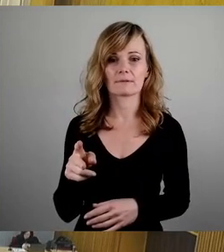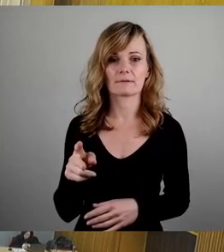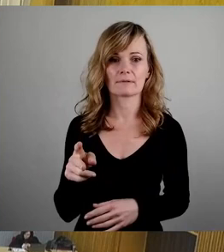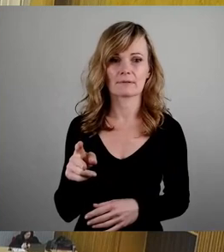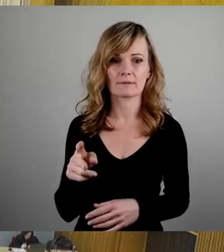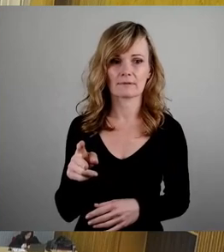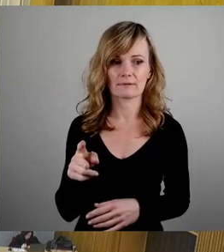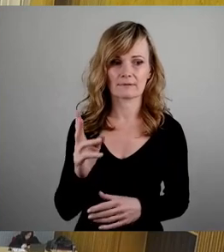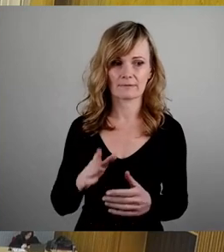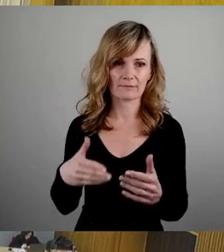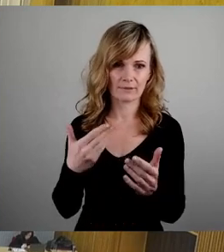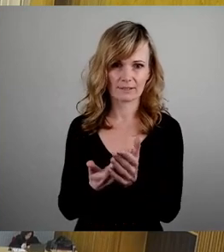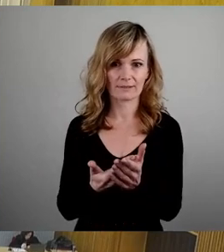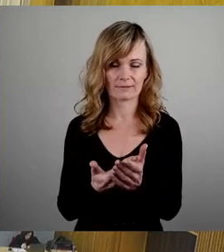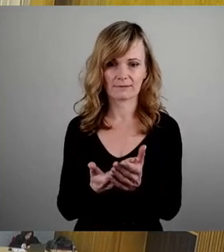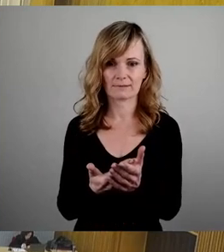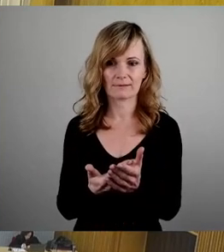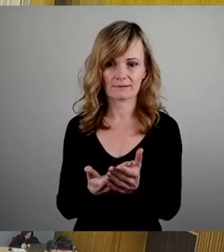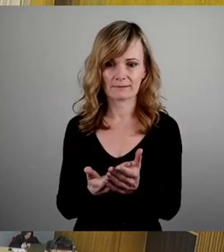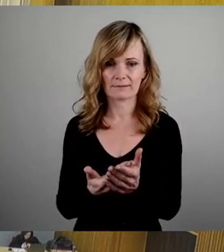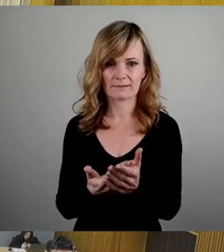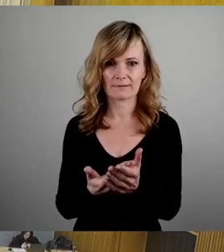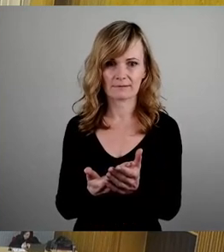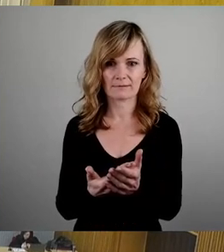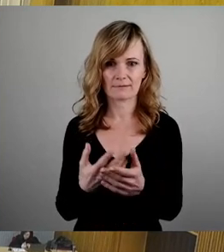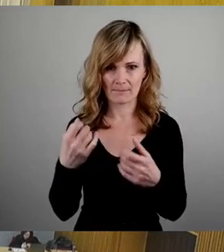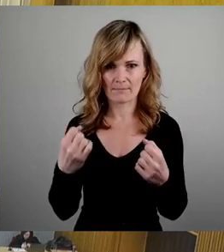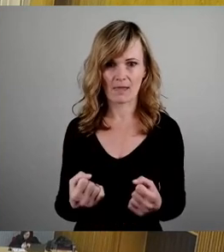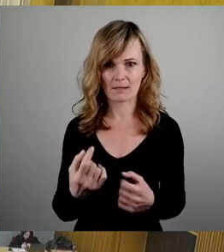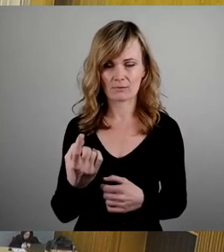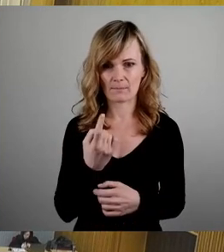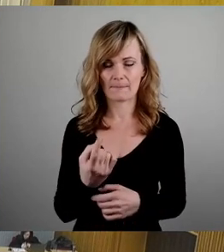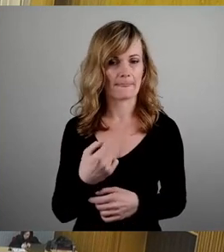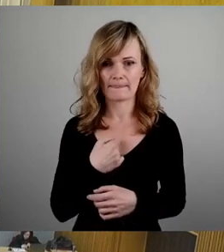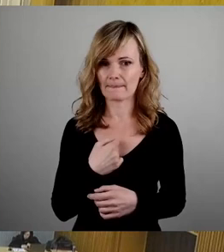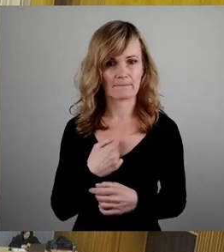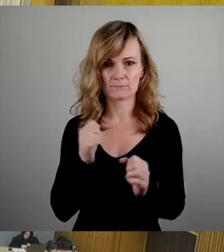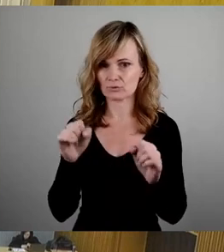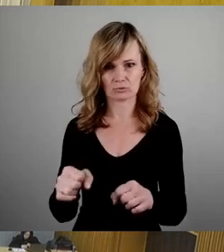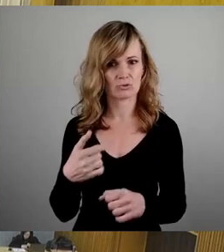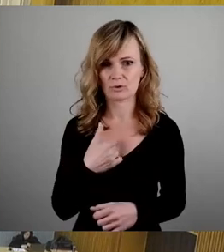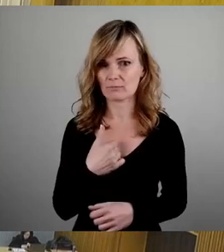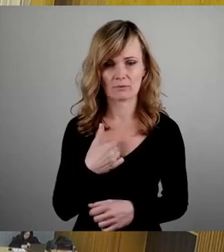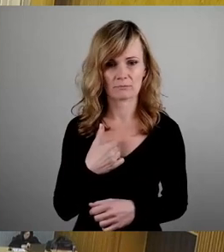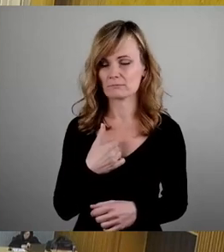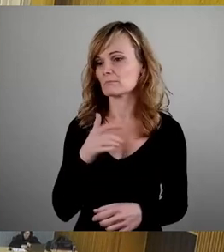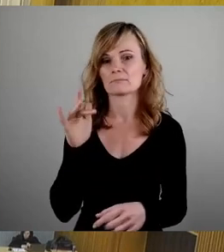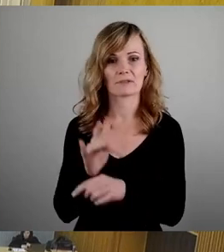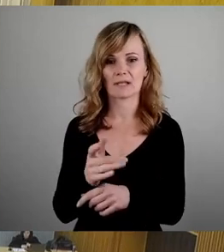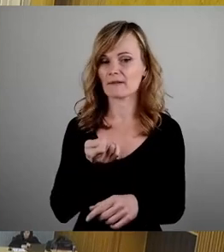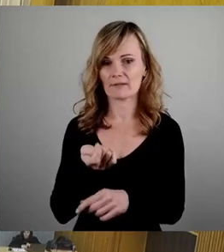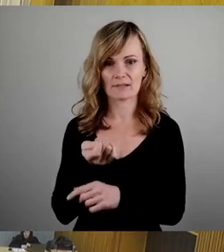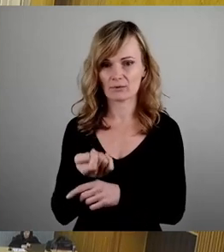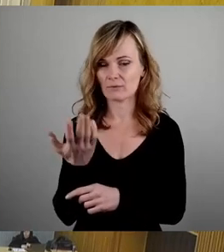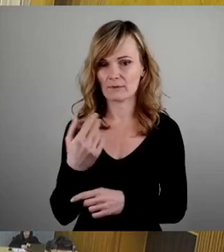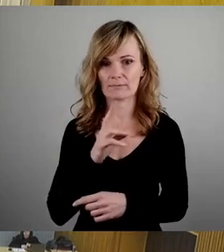vorlegen, es wird mit Sicherheit die Mehrheit dafür kommen, von uns wird es da keine Zustimmung geben. Gegenfinanziert vom Besteller, das